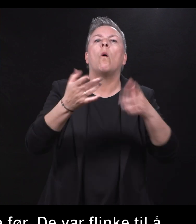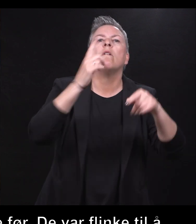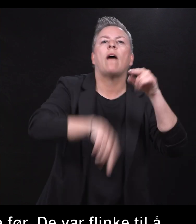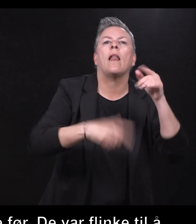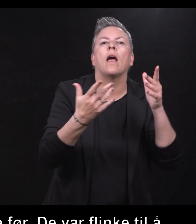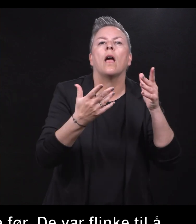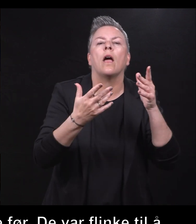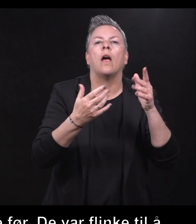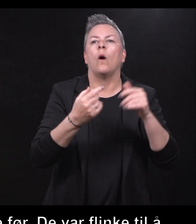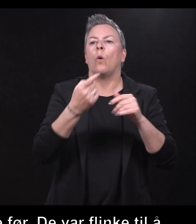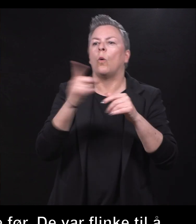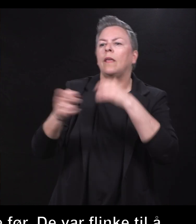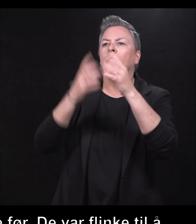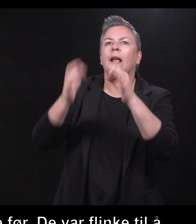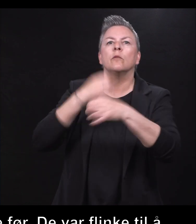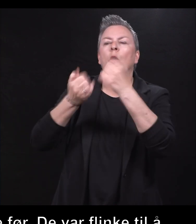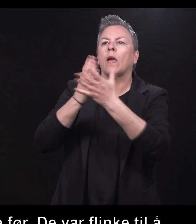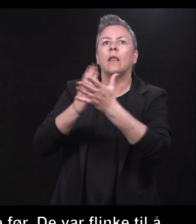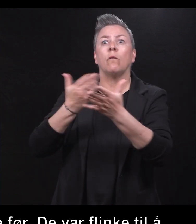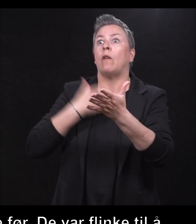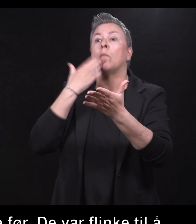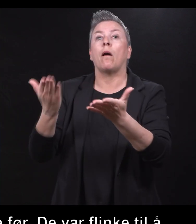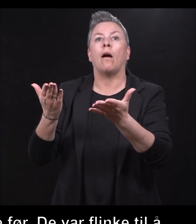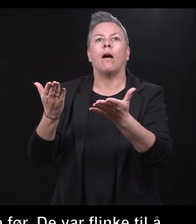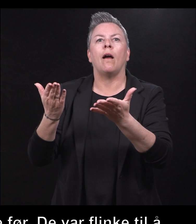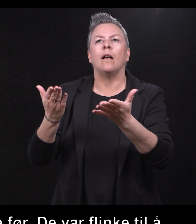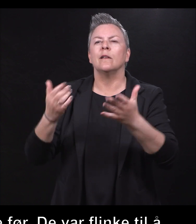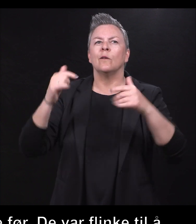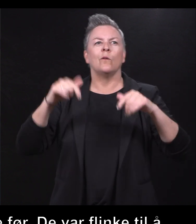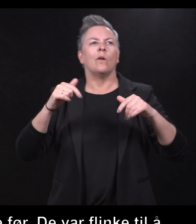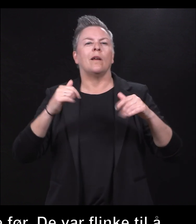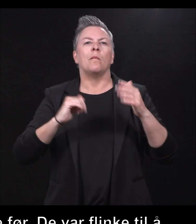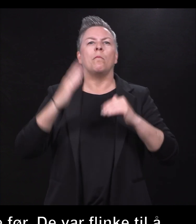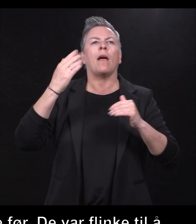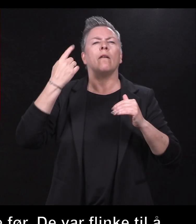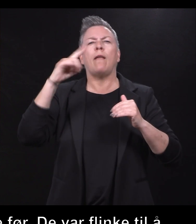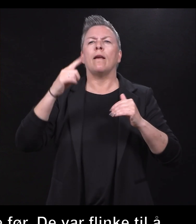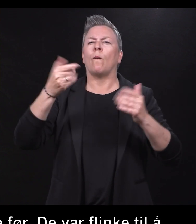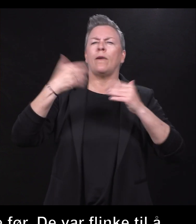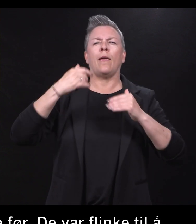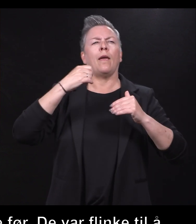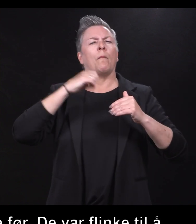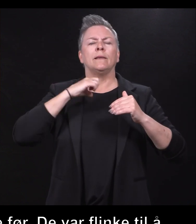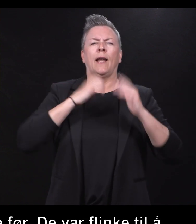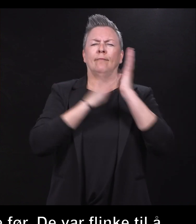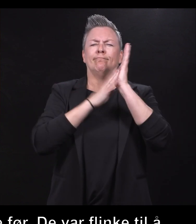tingene jeg gjorde rett for da må jeg være veldig flink å liksom gi meg de seirene jeg hadde liksom.